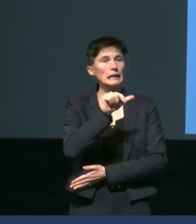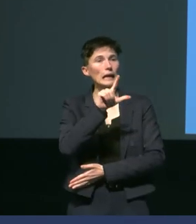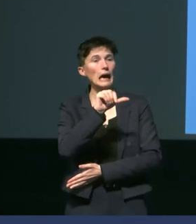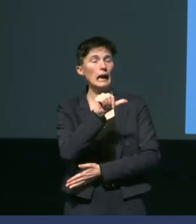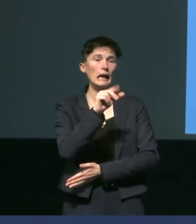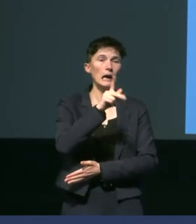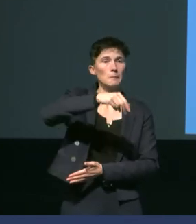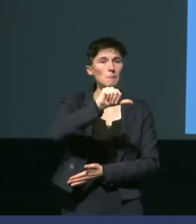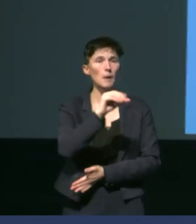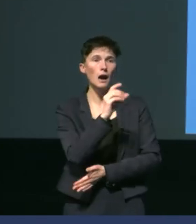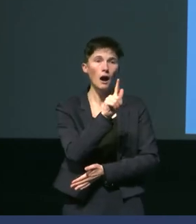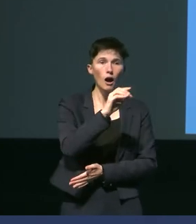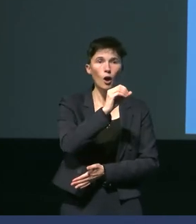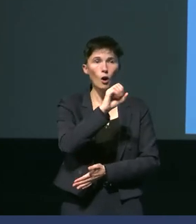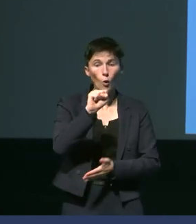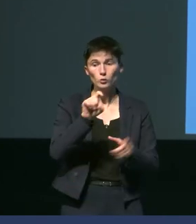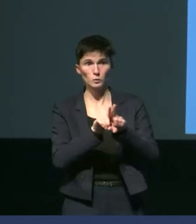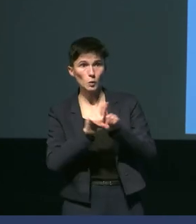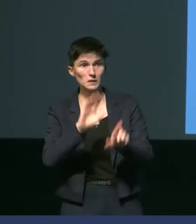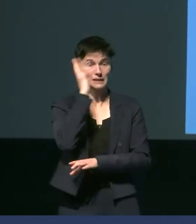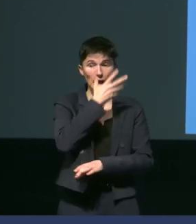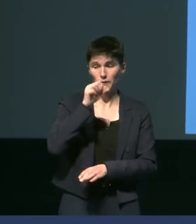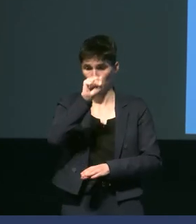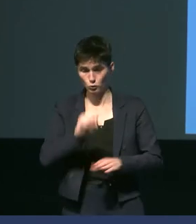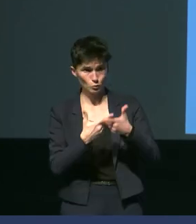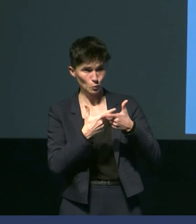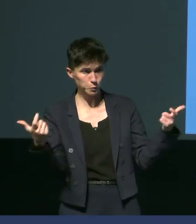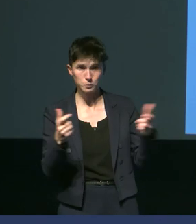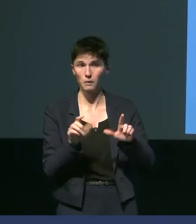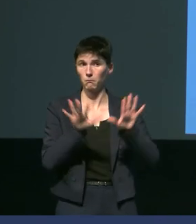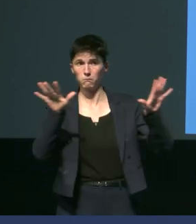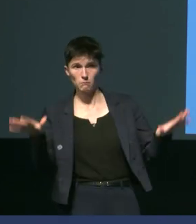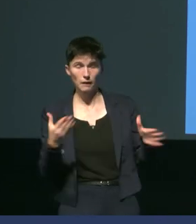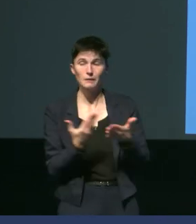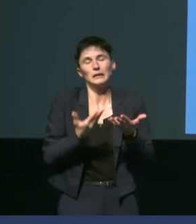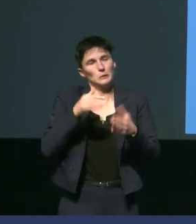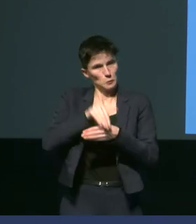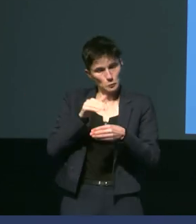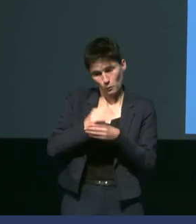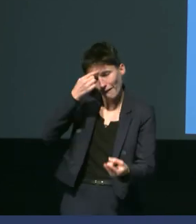du sud et puis ce soir on va on va se baser on va parler un peu plus des manchots en milieu polaire